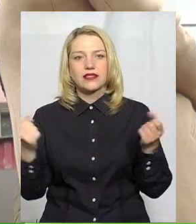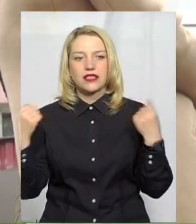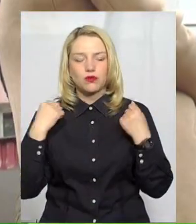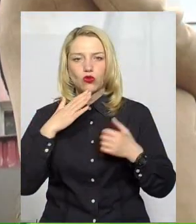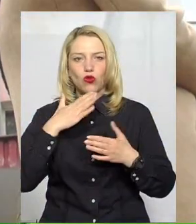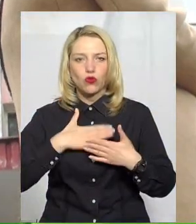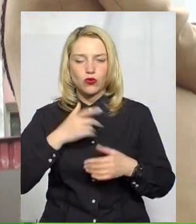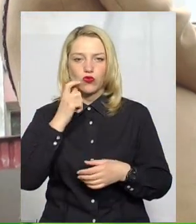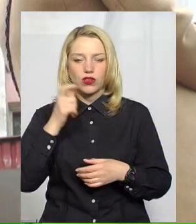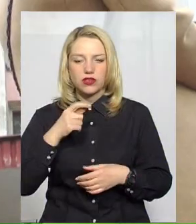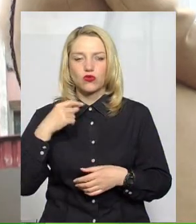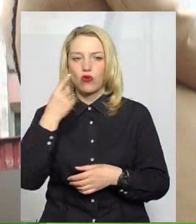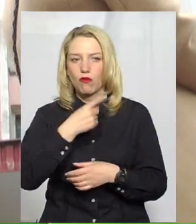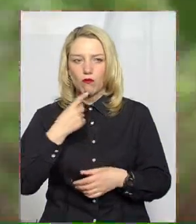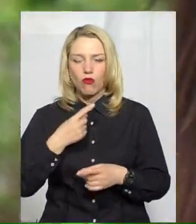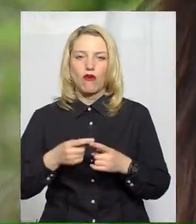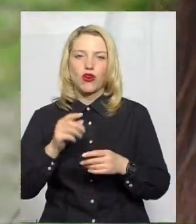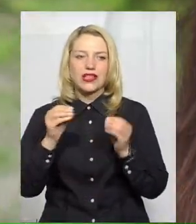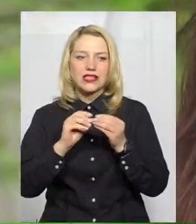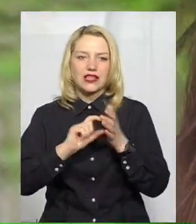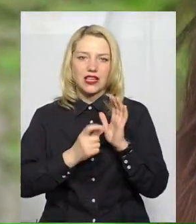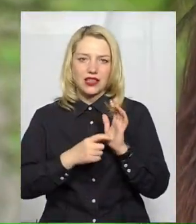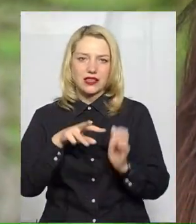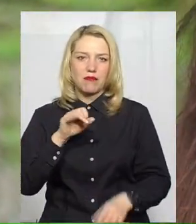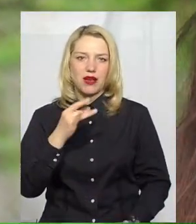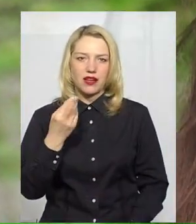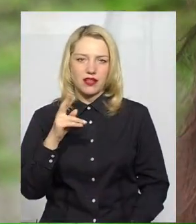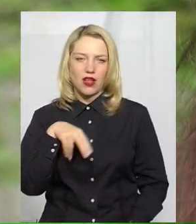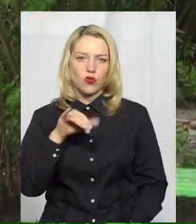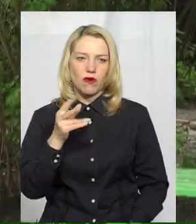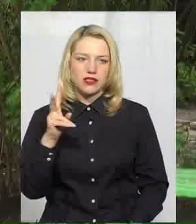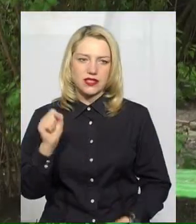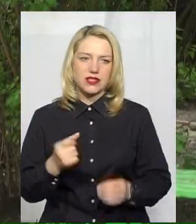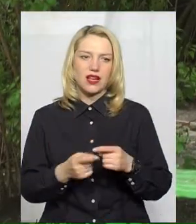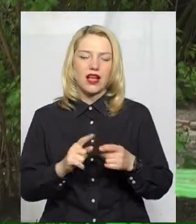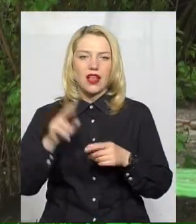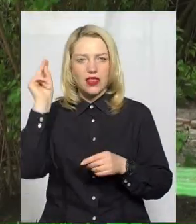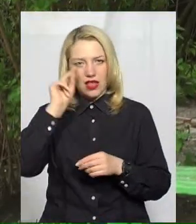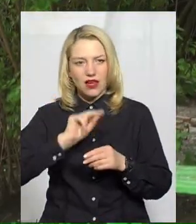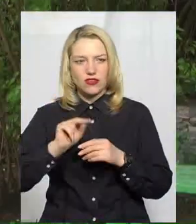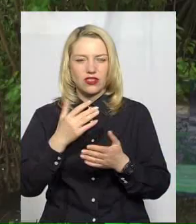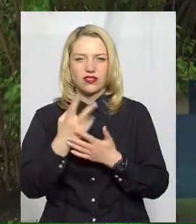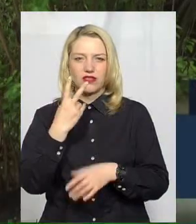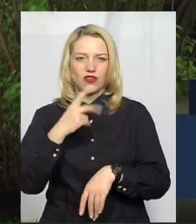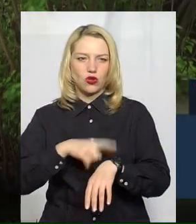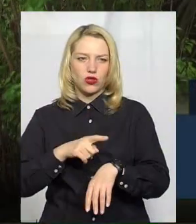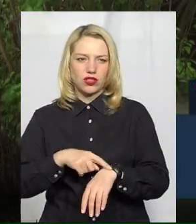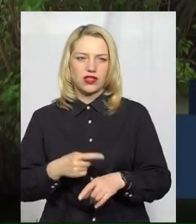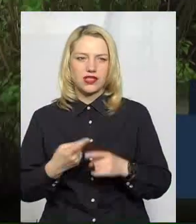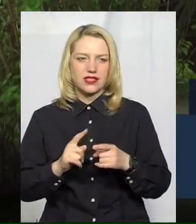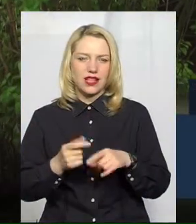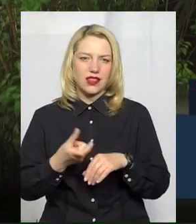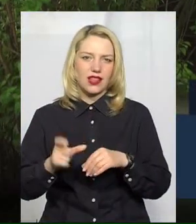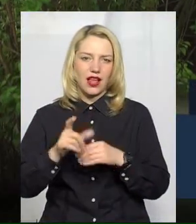десятикласниця спеціальної школи Марія Думанська. Дівчина каже, в день на онлайн-навчання витрачає до двох годин часу. Саме легше